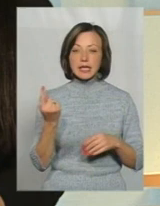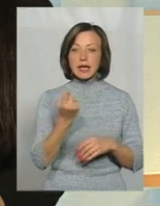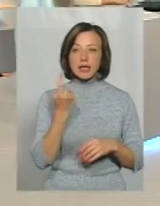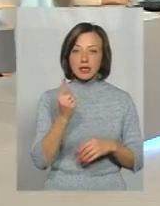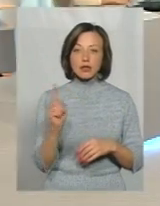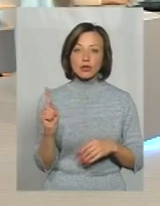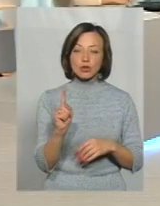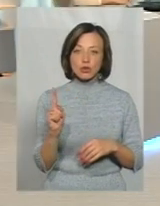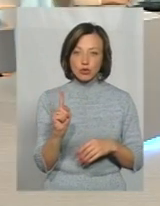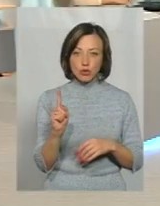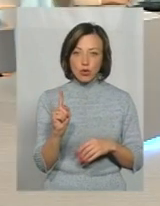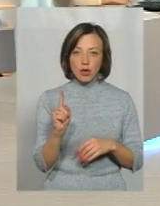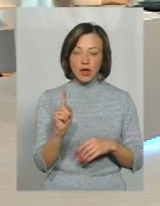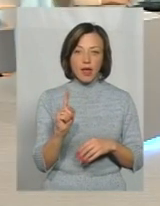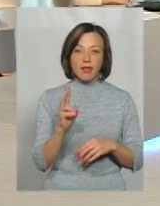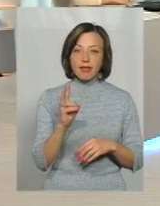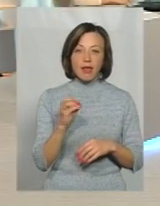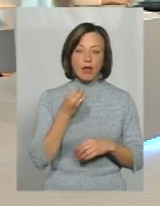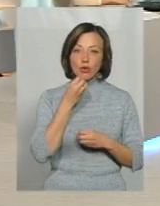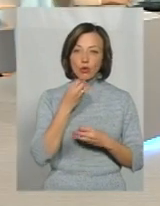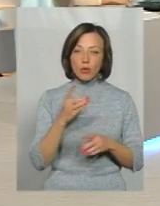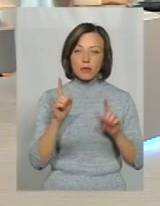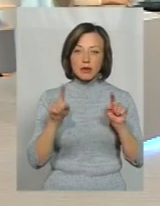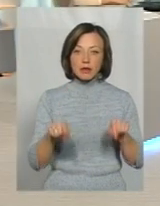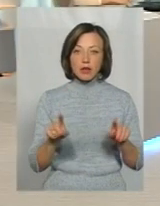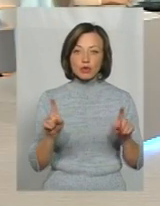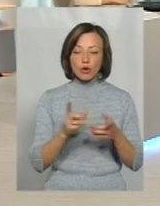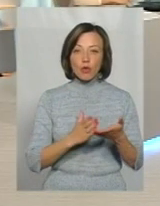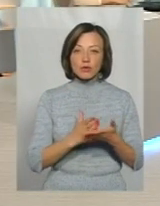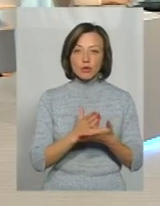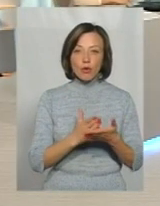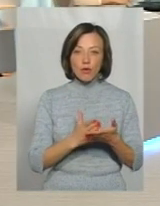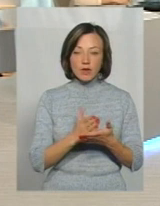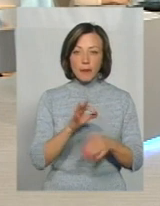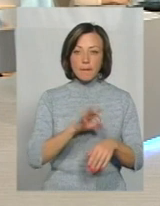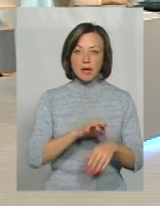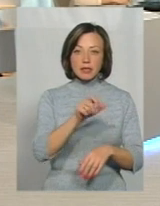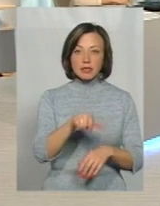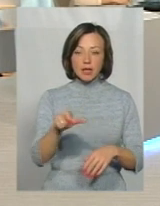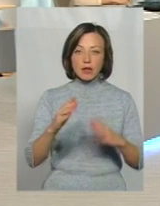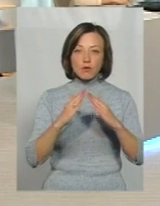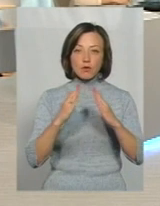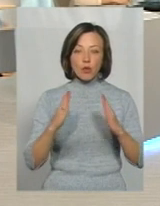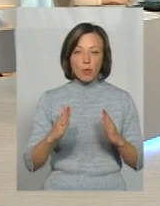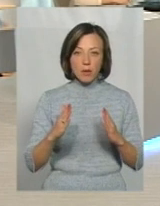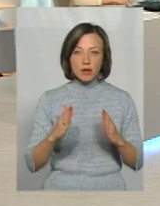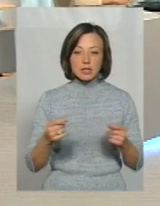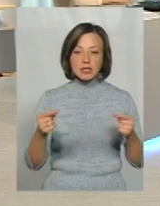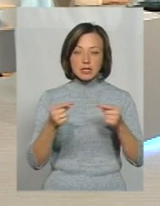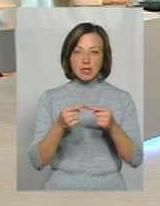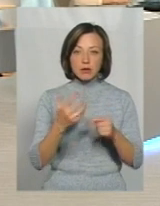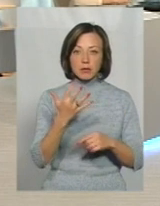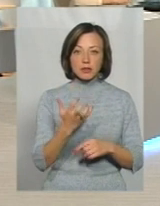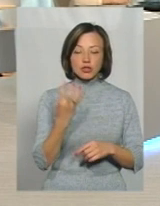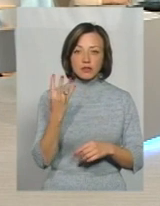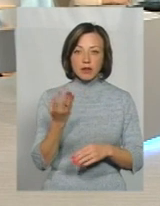недобре те, що обслуговування пацієнтів вдома згідно 504